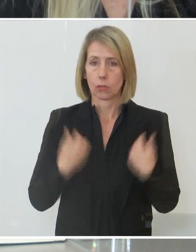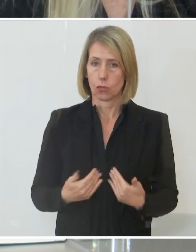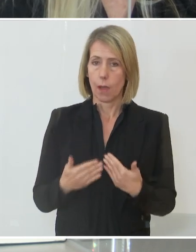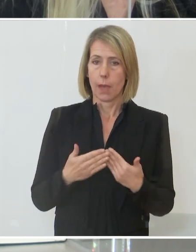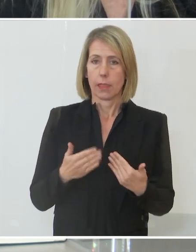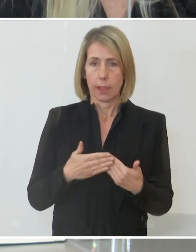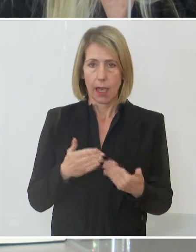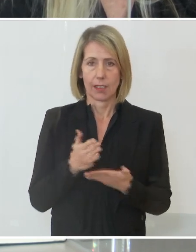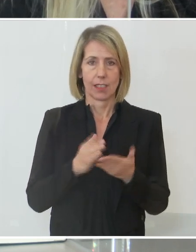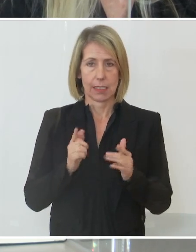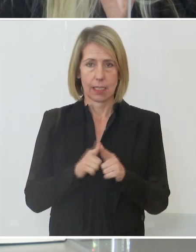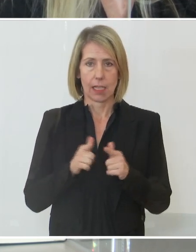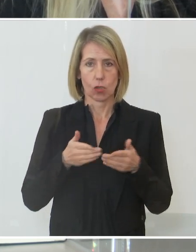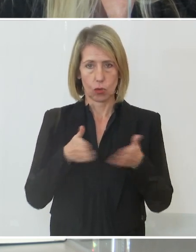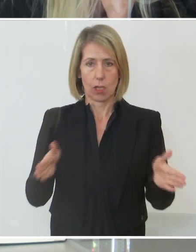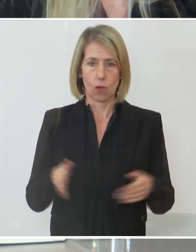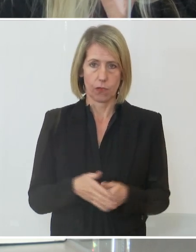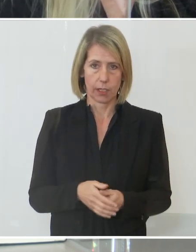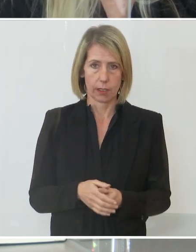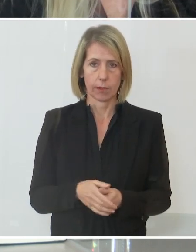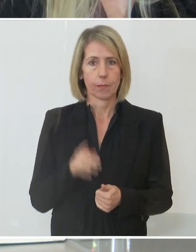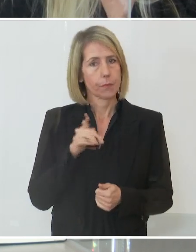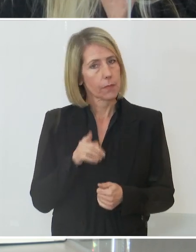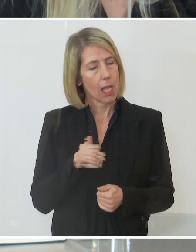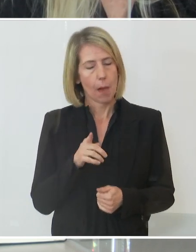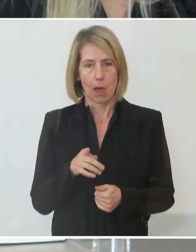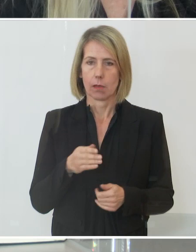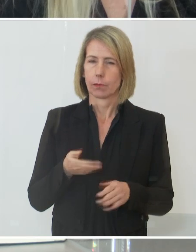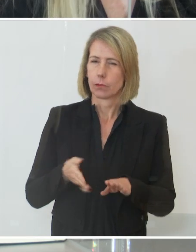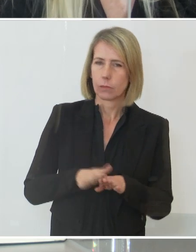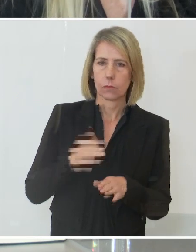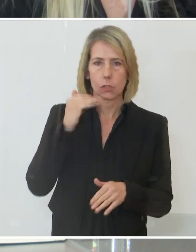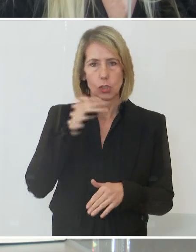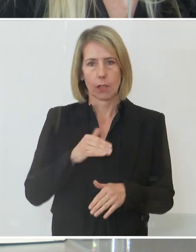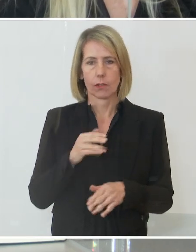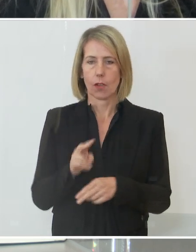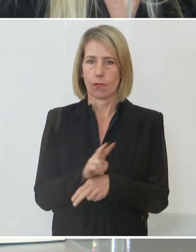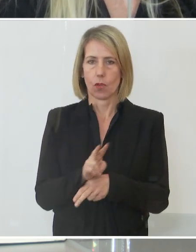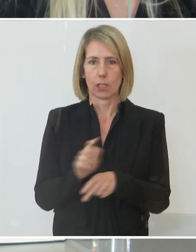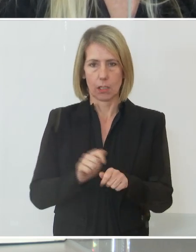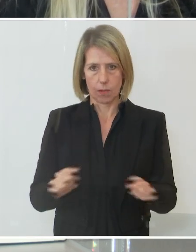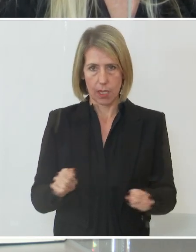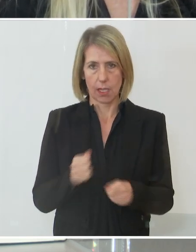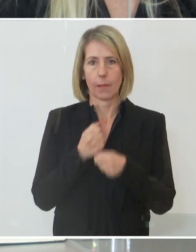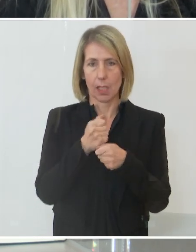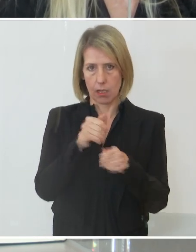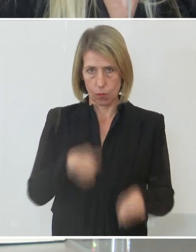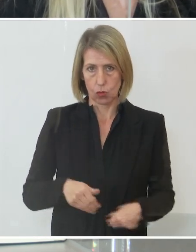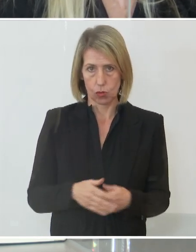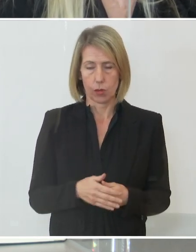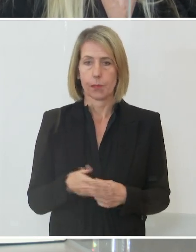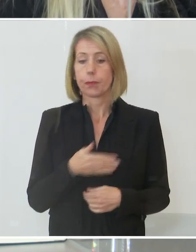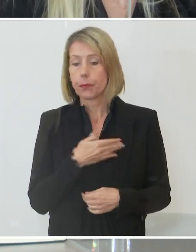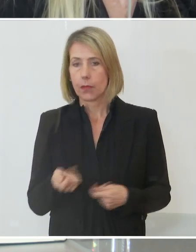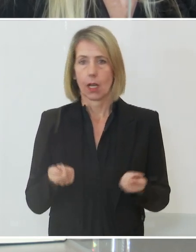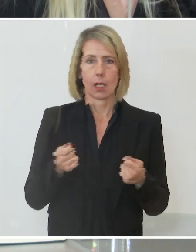geöffnet werden, aber unter den schärfsten Sicherheitsvorkehrungen, dass in allen geschloss